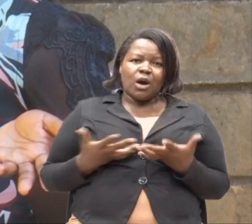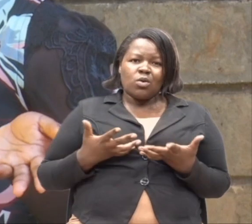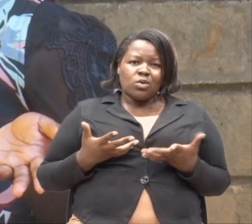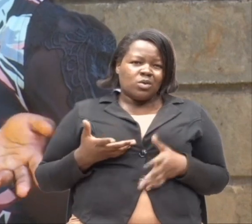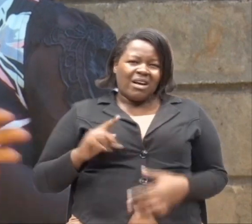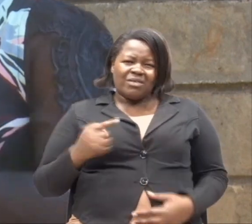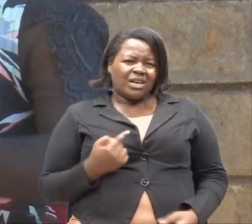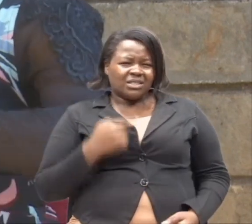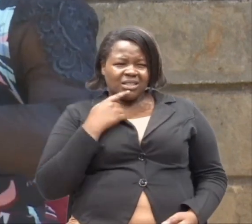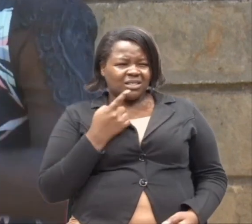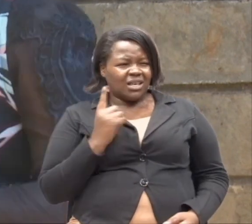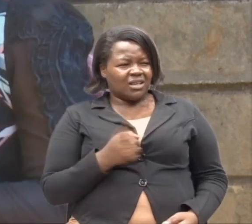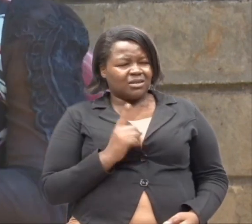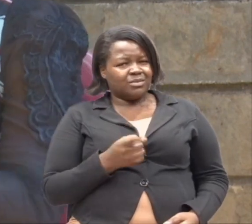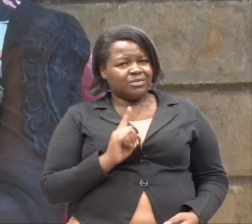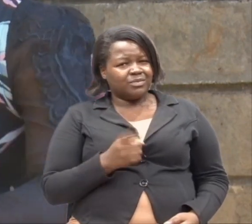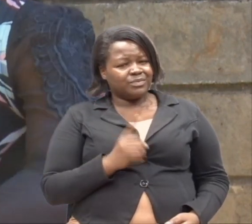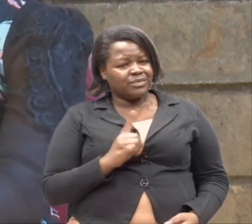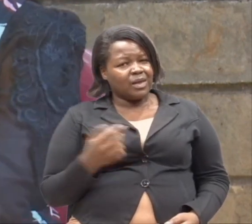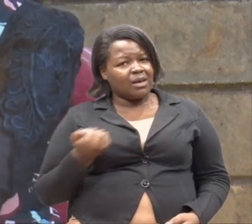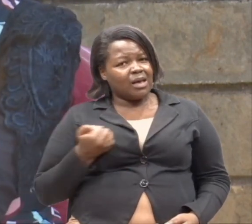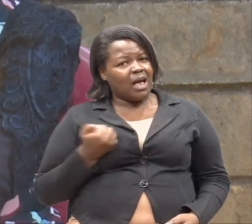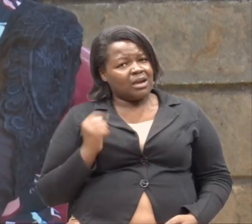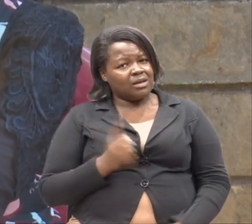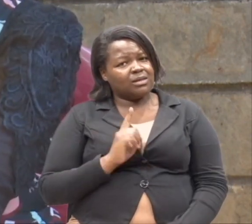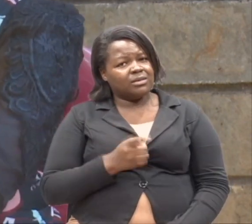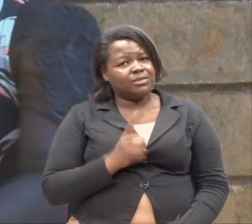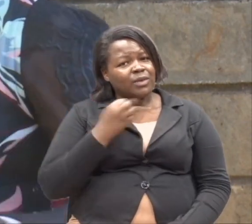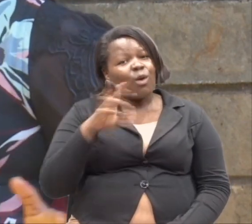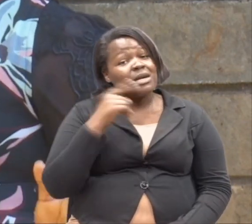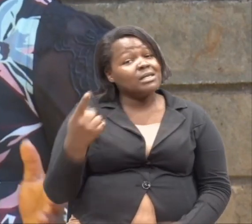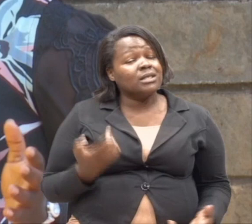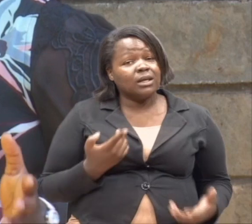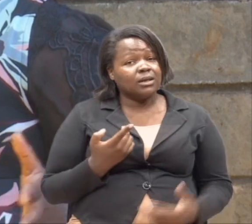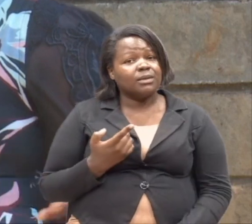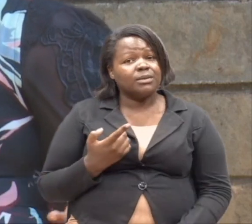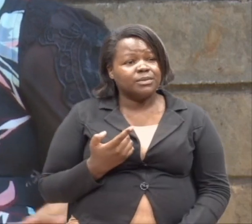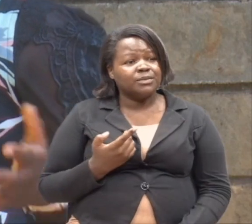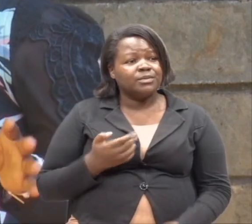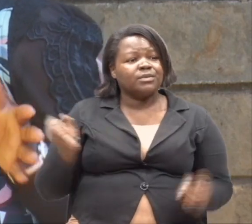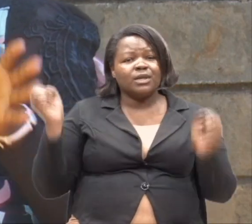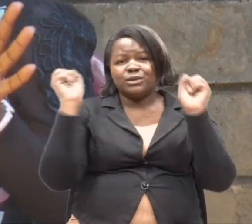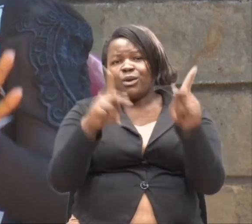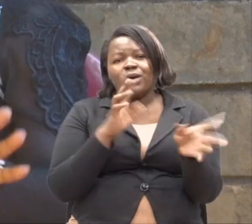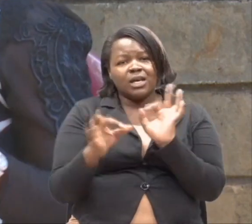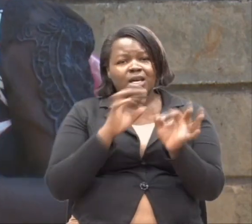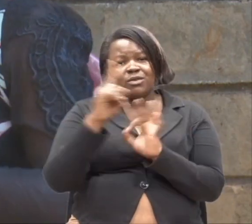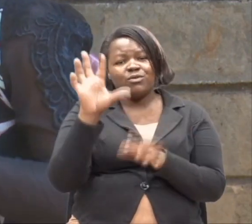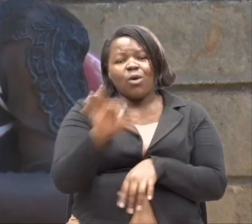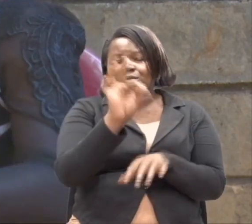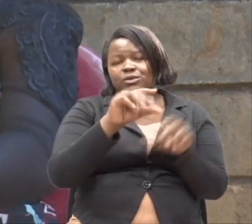wakasema. Muschana wangu jameni. Ama wali sema. Sawa kama hivu ndo